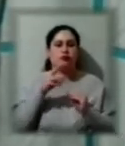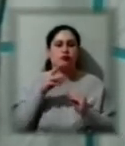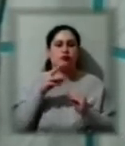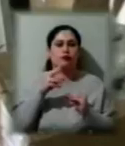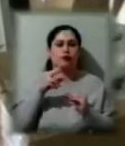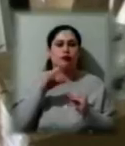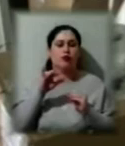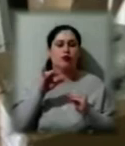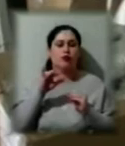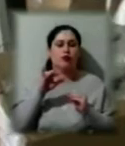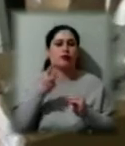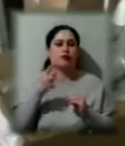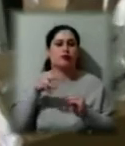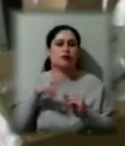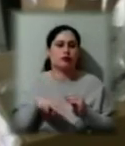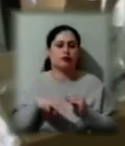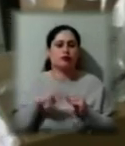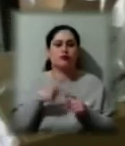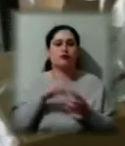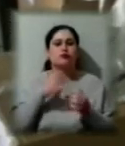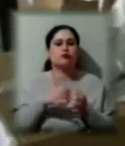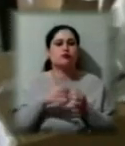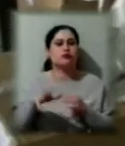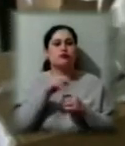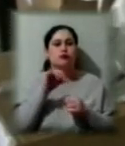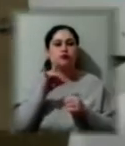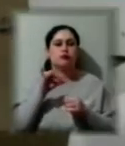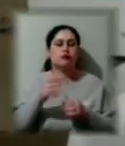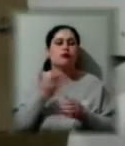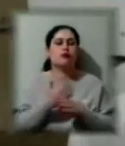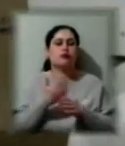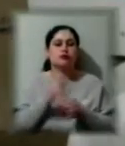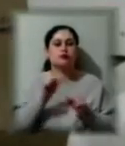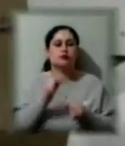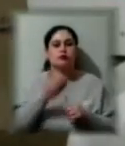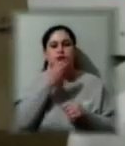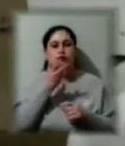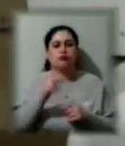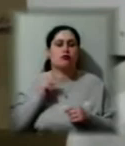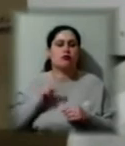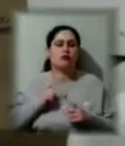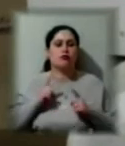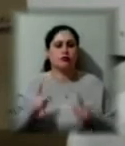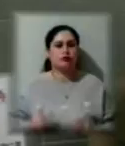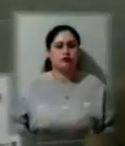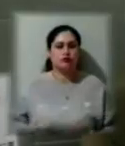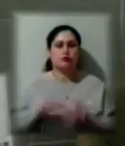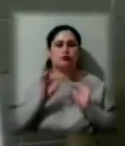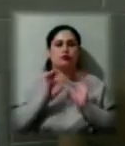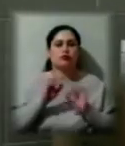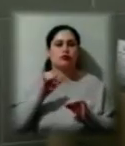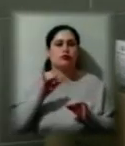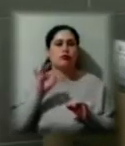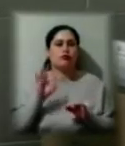мілілітрі. Серед іншої спонсорської допомоги – захисні засоби для медичних працівників, говорить виконуюча обов'язки директора обласної лікарні